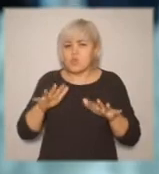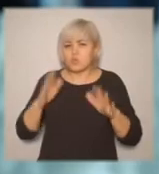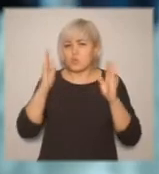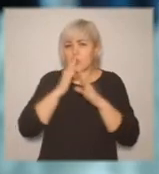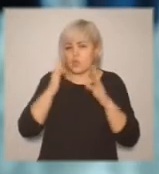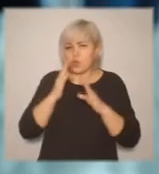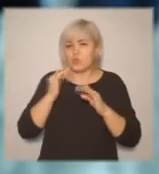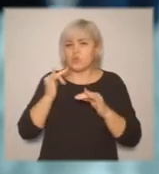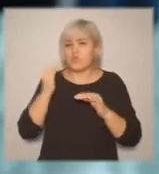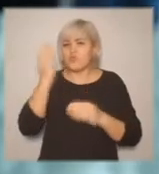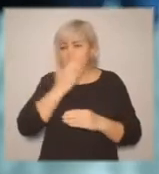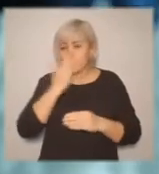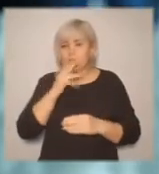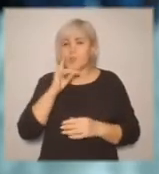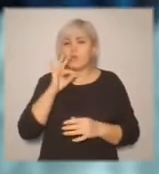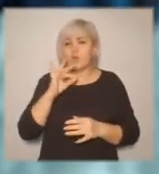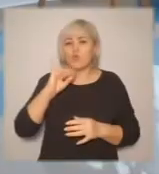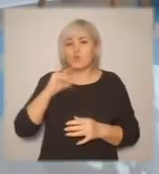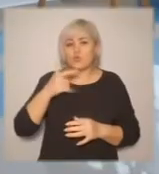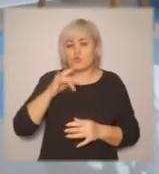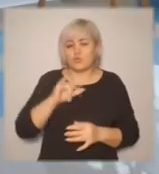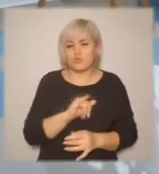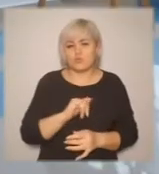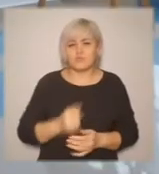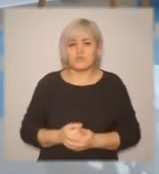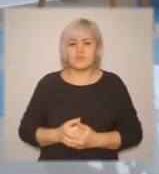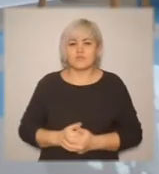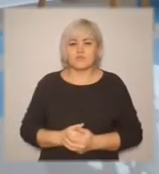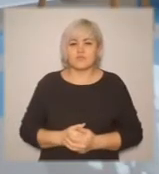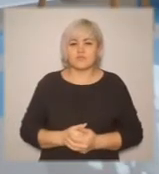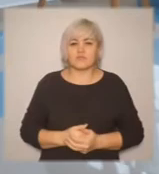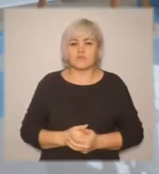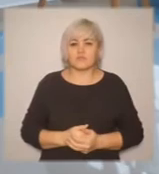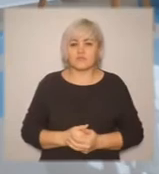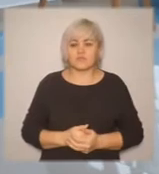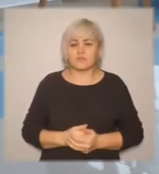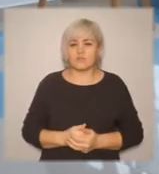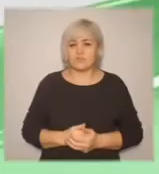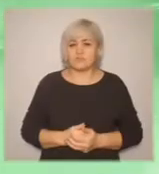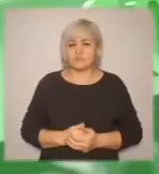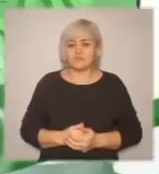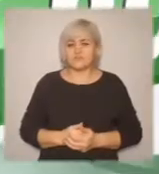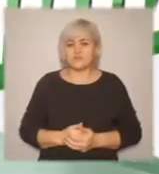местную природу после всего того, что я увидела в фильмах про Югру.